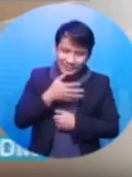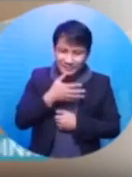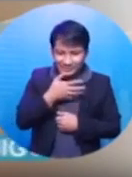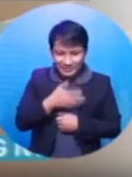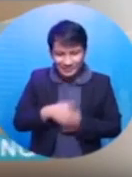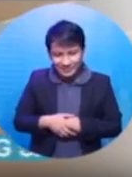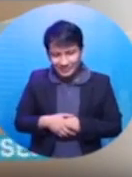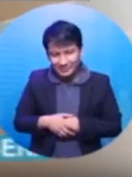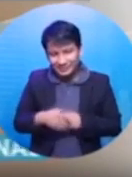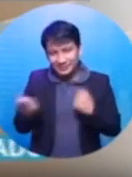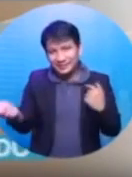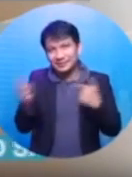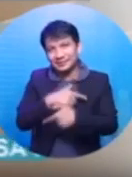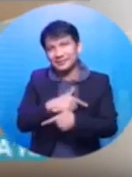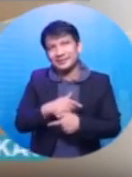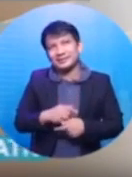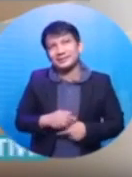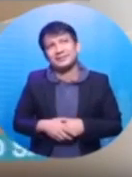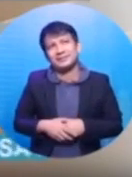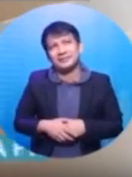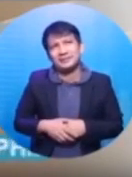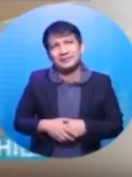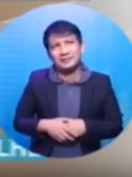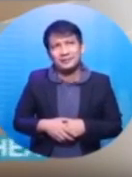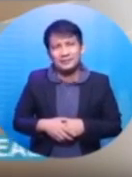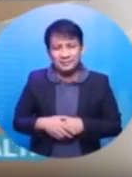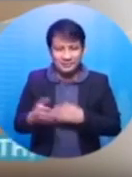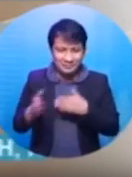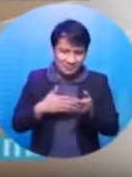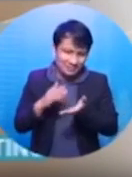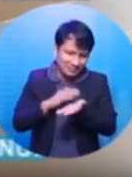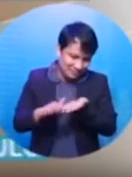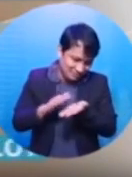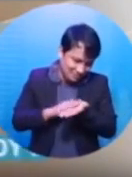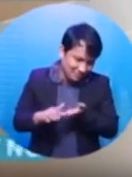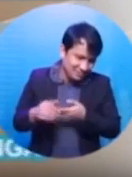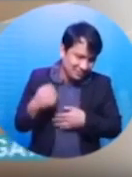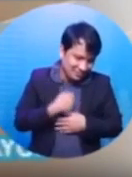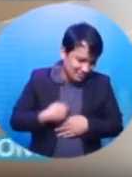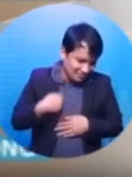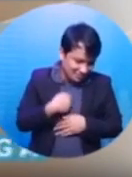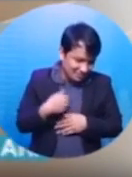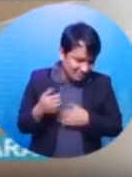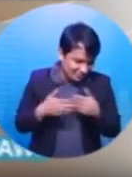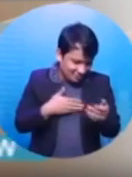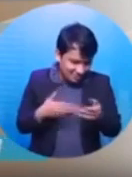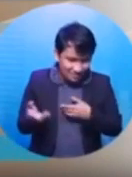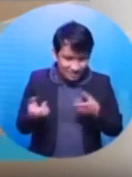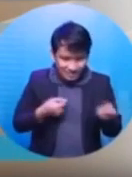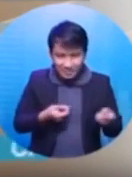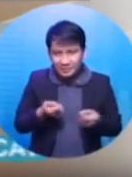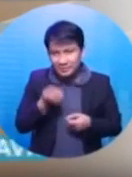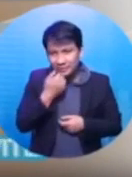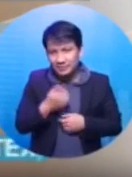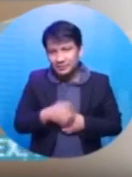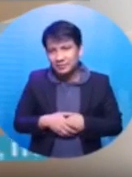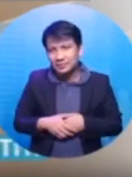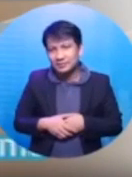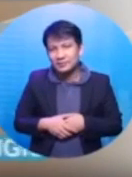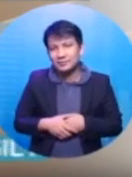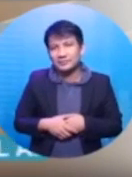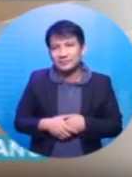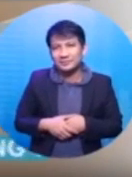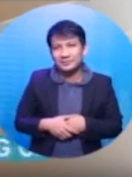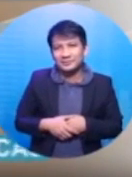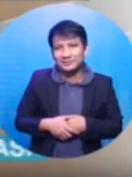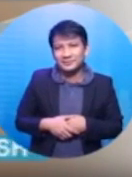Nay, nay, babalik ulit tayo sa square one. Nay, please. Sabi mo lang, pinapatawad na kita at sorry din kung ano yung nagawa ko sa'yo na hindi maganda. Nay, yun lang, please.